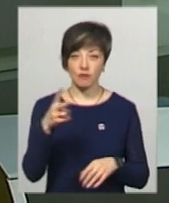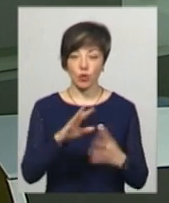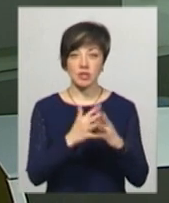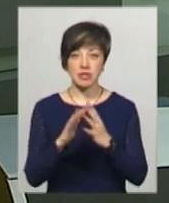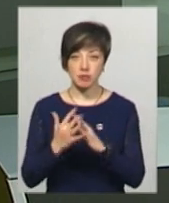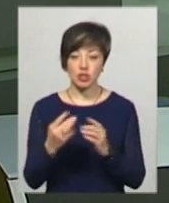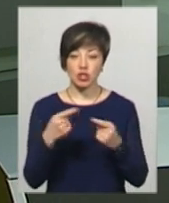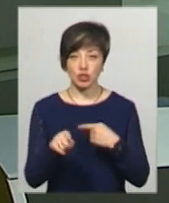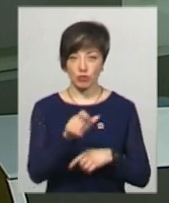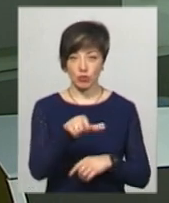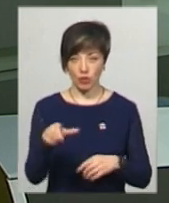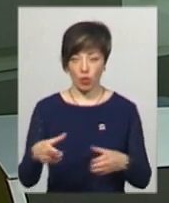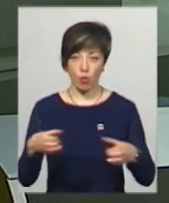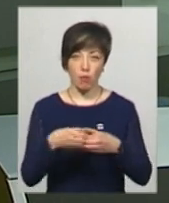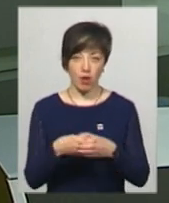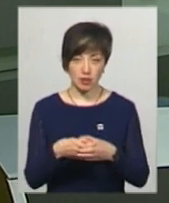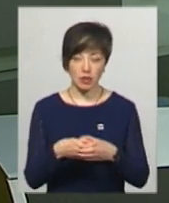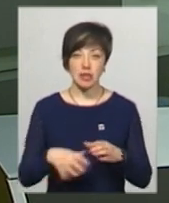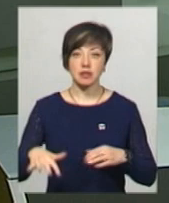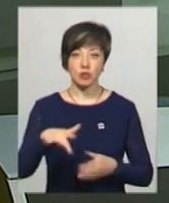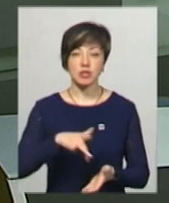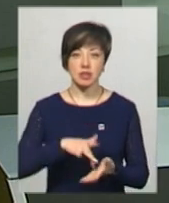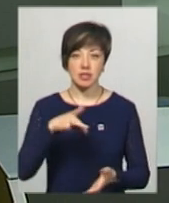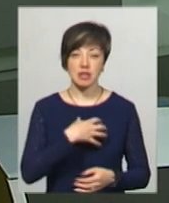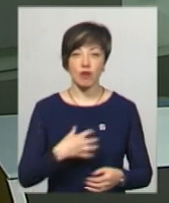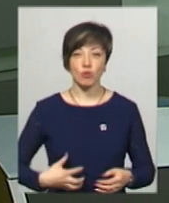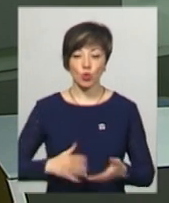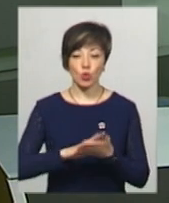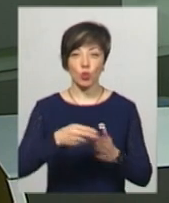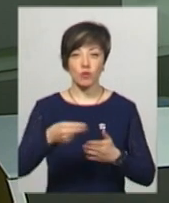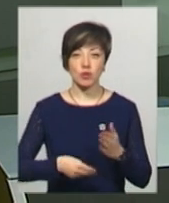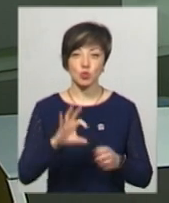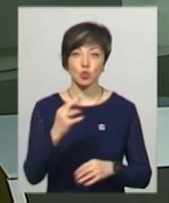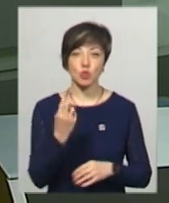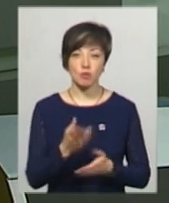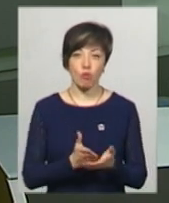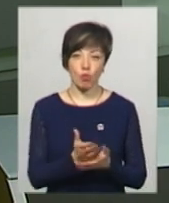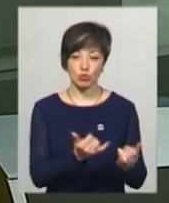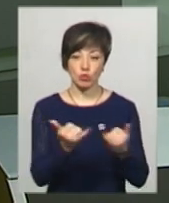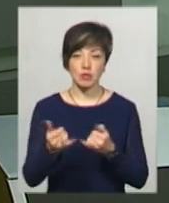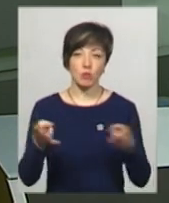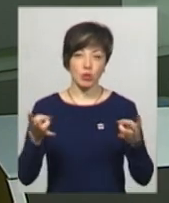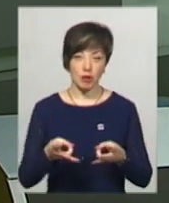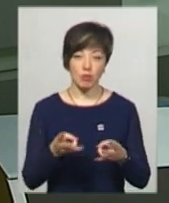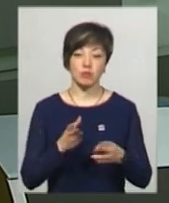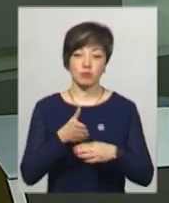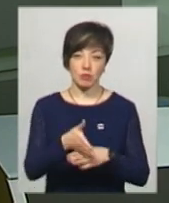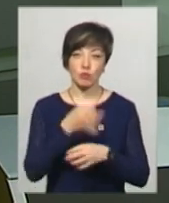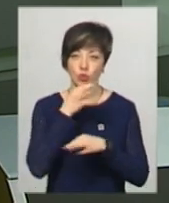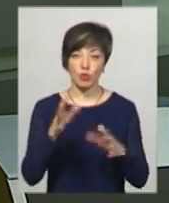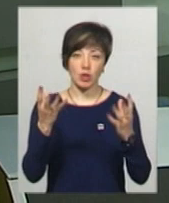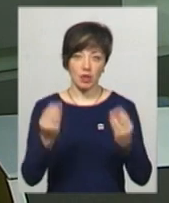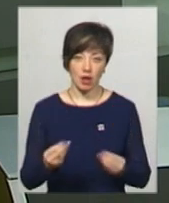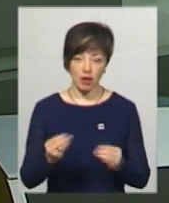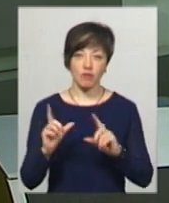та з іншими мешканцями громади, Територіальний центр Славутий Укав угоди на соціальні послуги. За потреби до них будь-якого дня